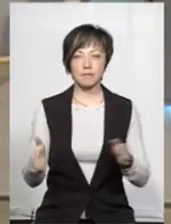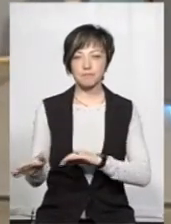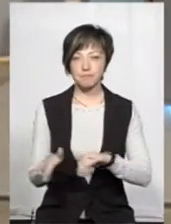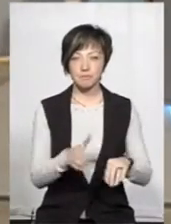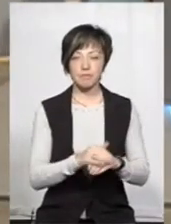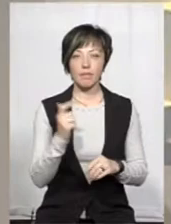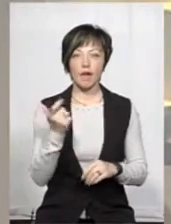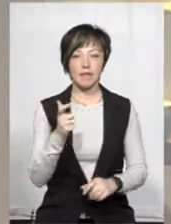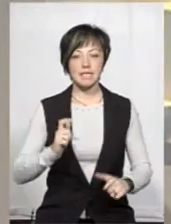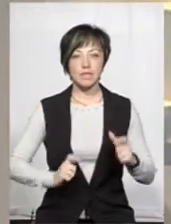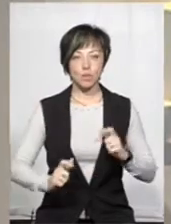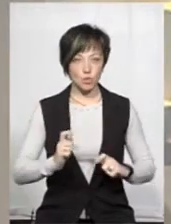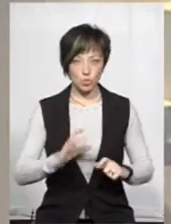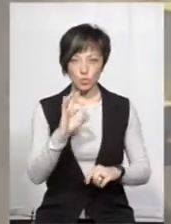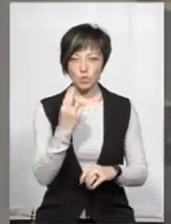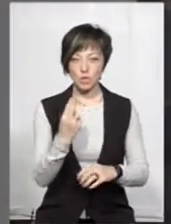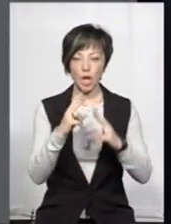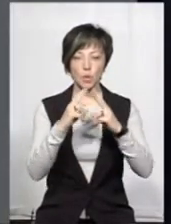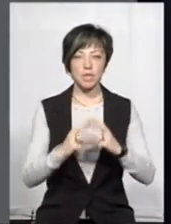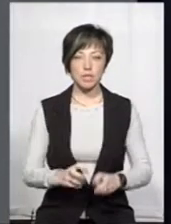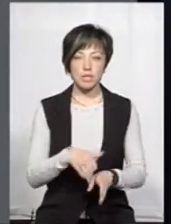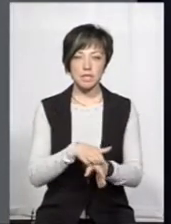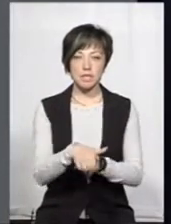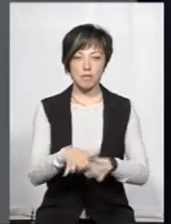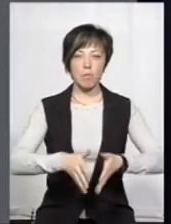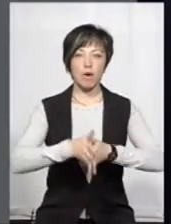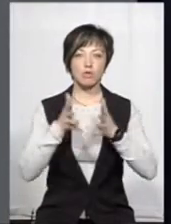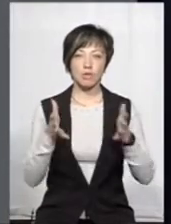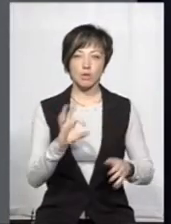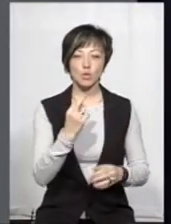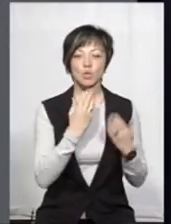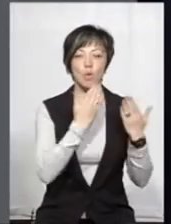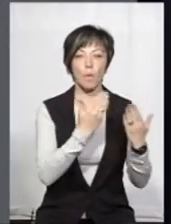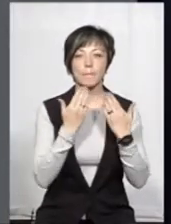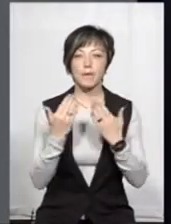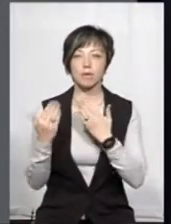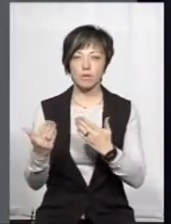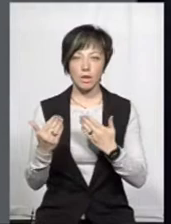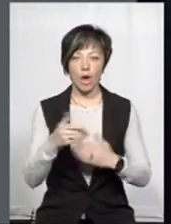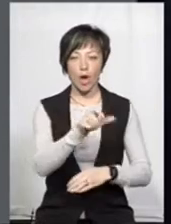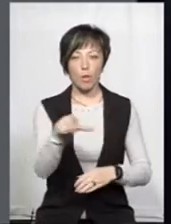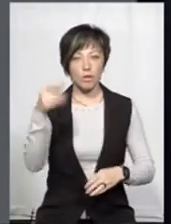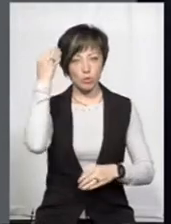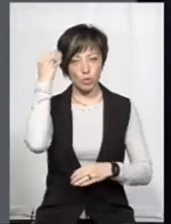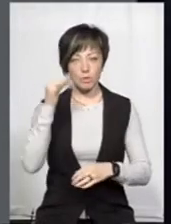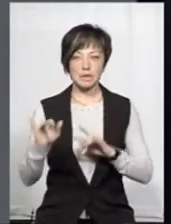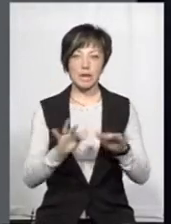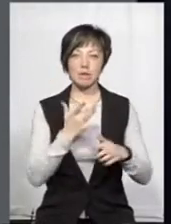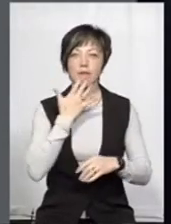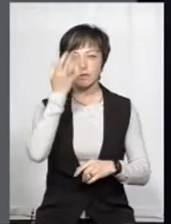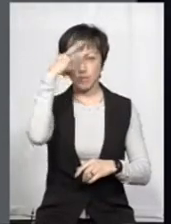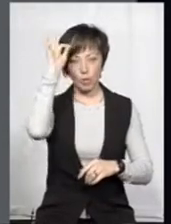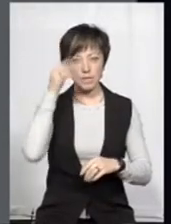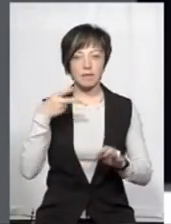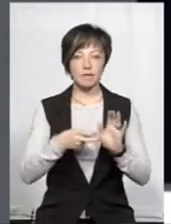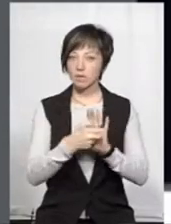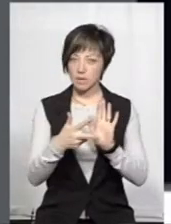Харківський інститут соціальних досліджень здійснив масштабне соцопитування громадської думки щодо діяльності Нацполіції